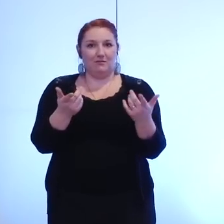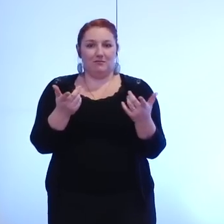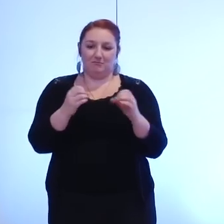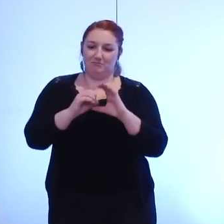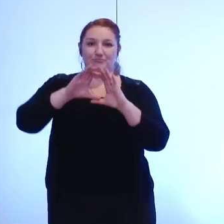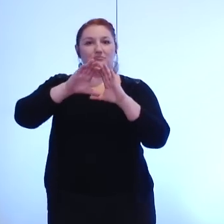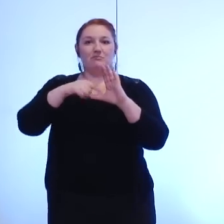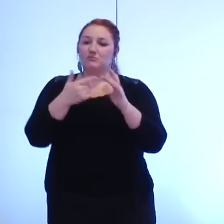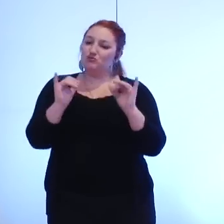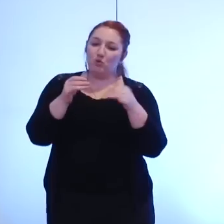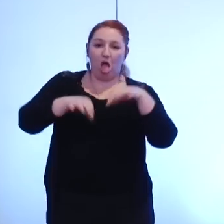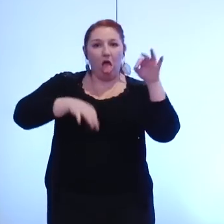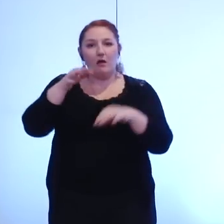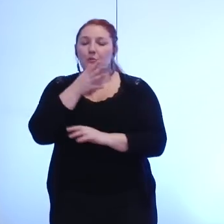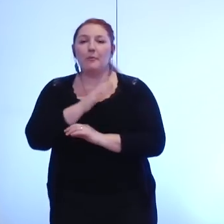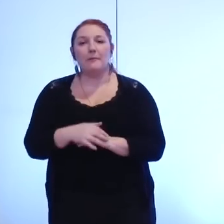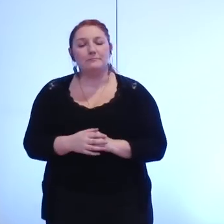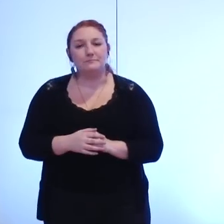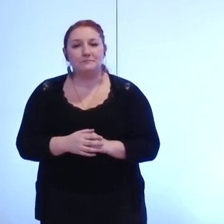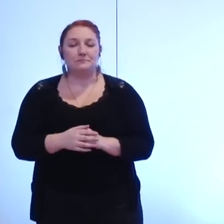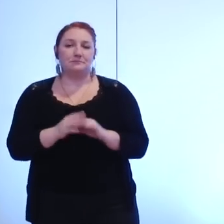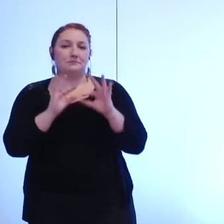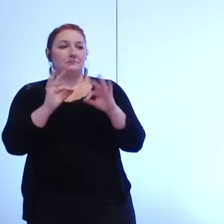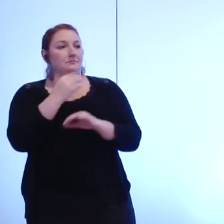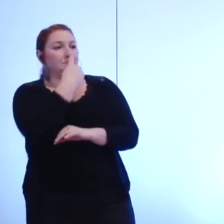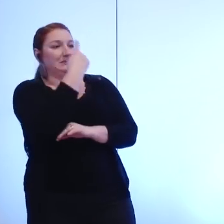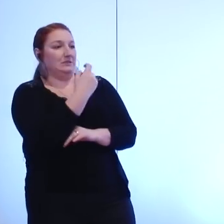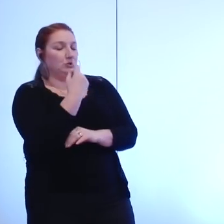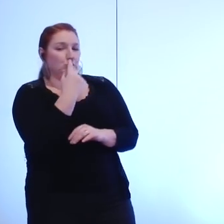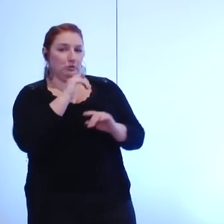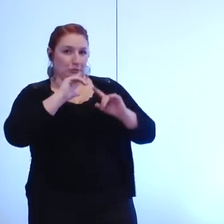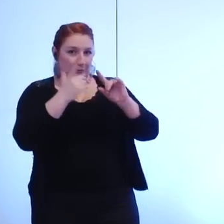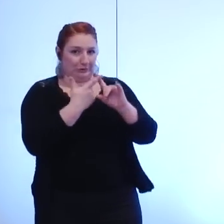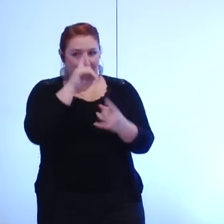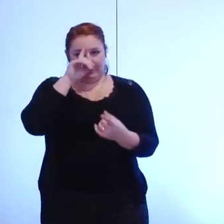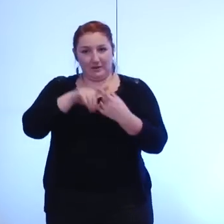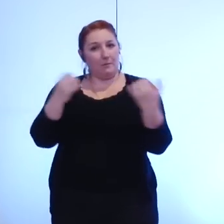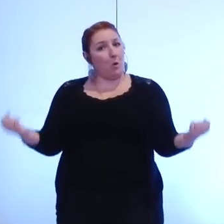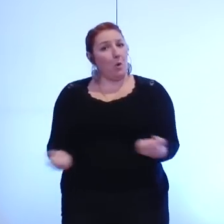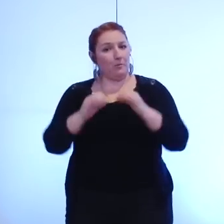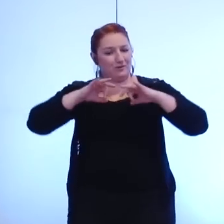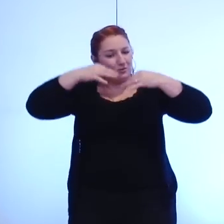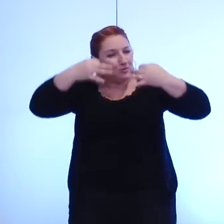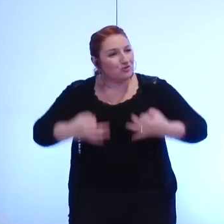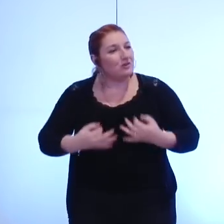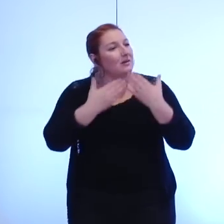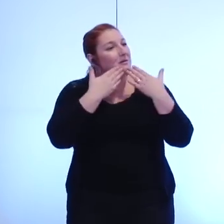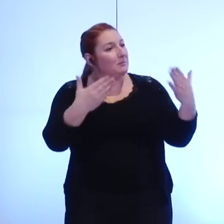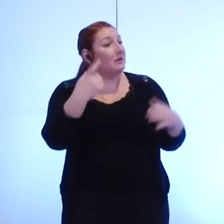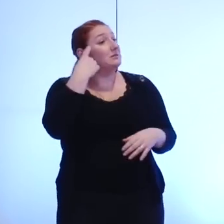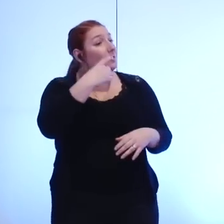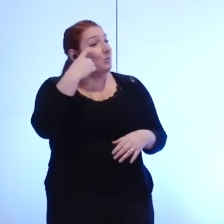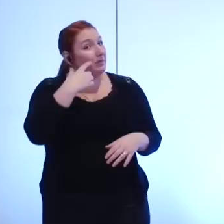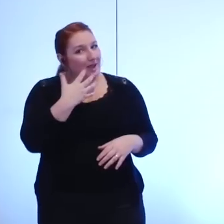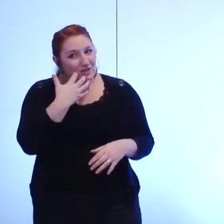En ce qui concerne votre deuxième question, liée au budget de la communication, je vous remercie pour vos commentaires